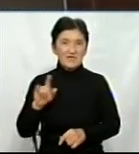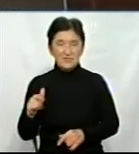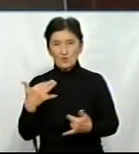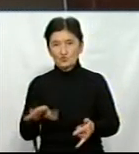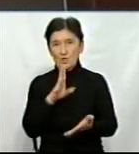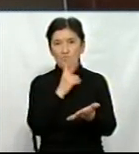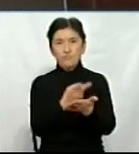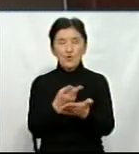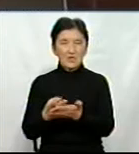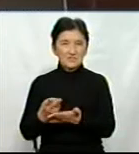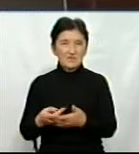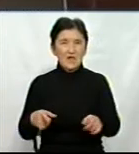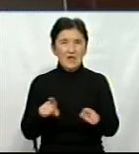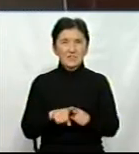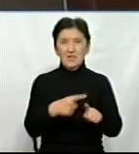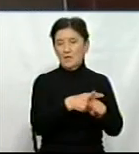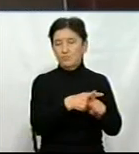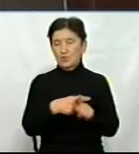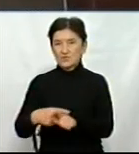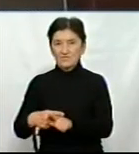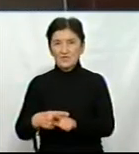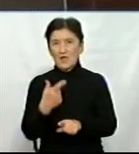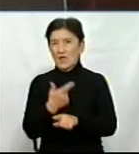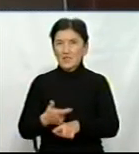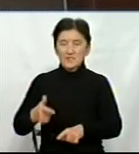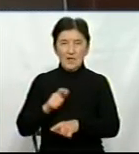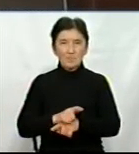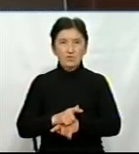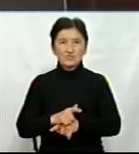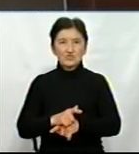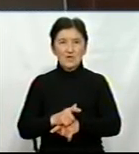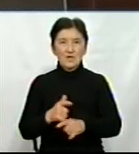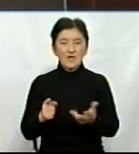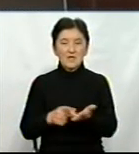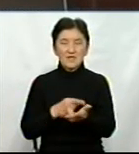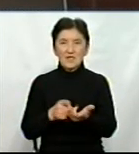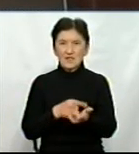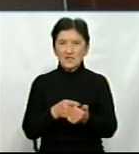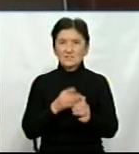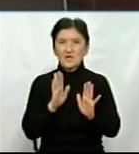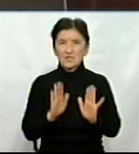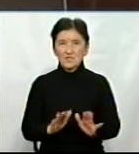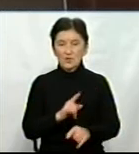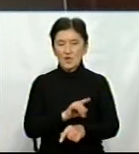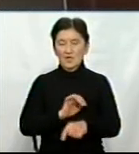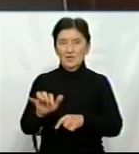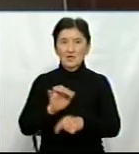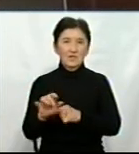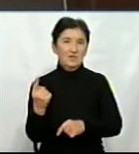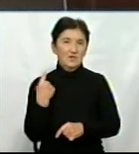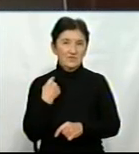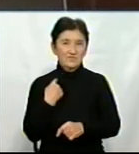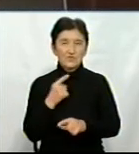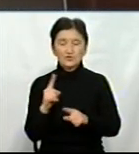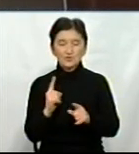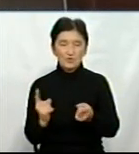такі позитивні результати, тому що найбільша кількість сільгосптоваровиробників в Україні це саме були виробники Кіровоградщини, які